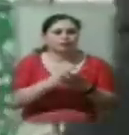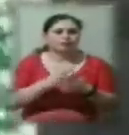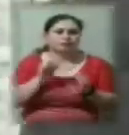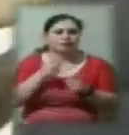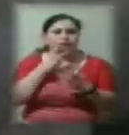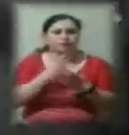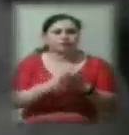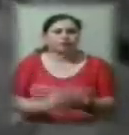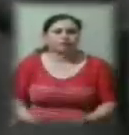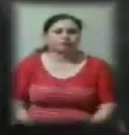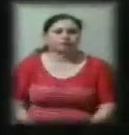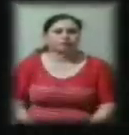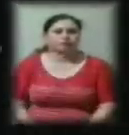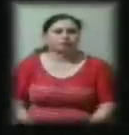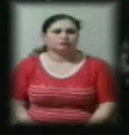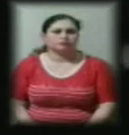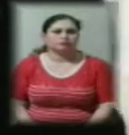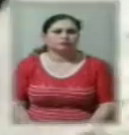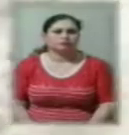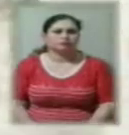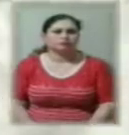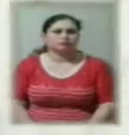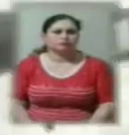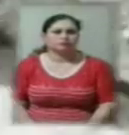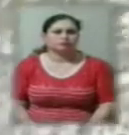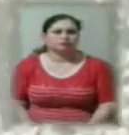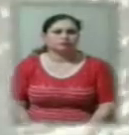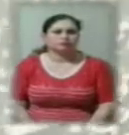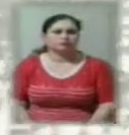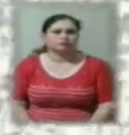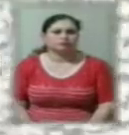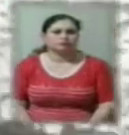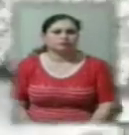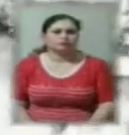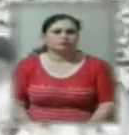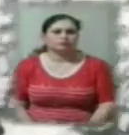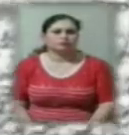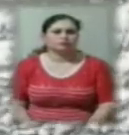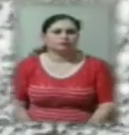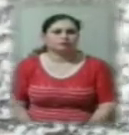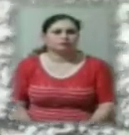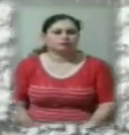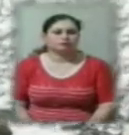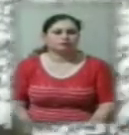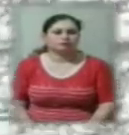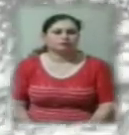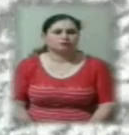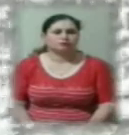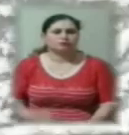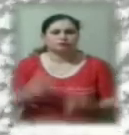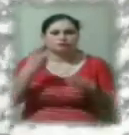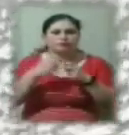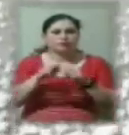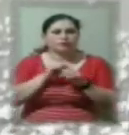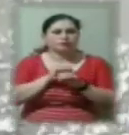розлетівся. О, воно, бачите, обірвало і розлетілося все.